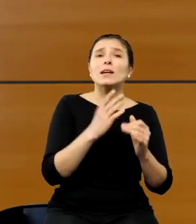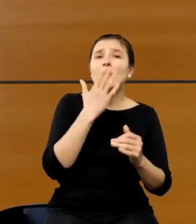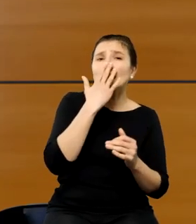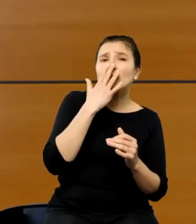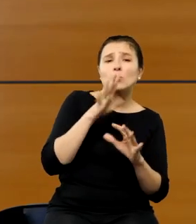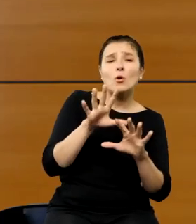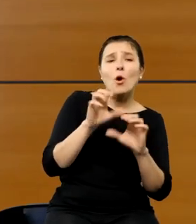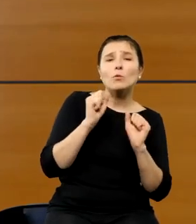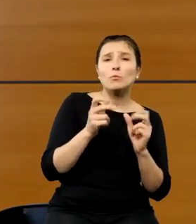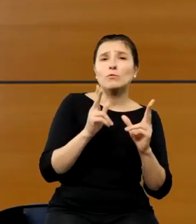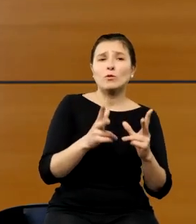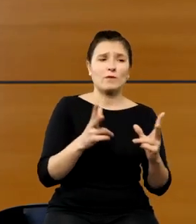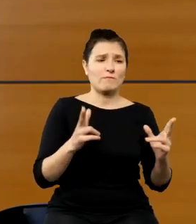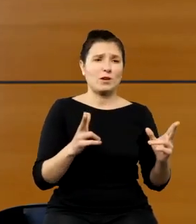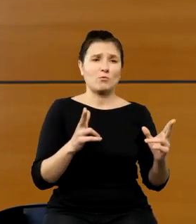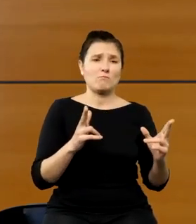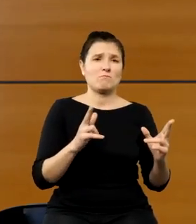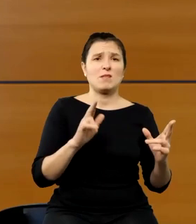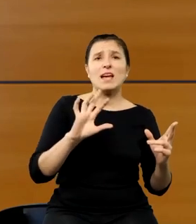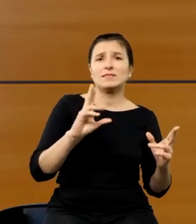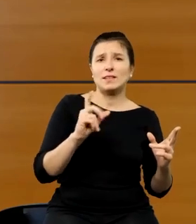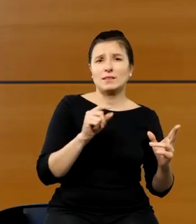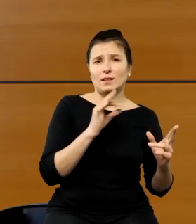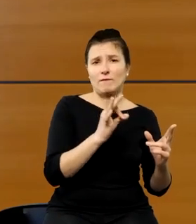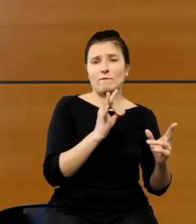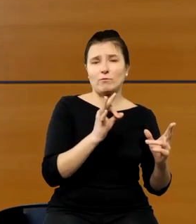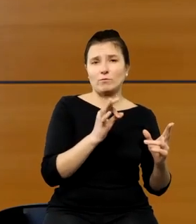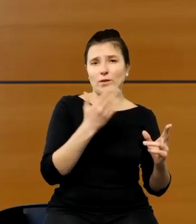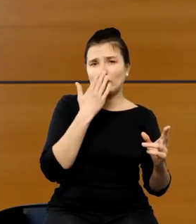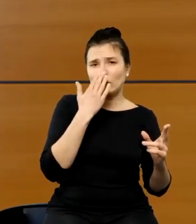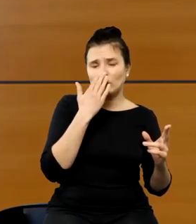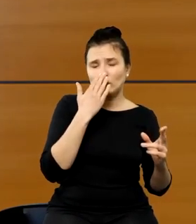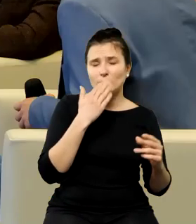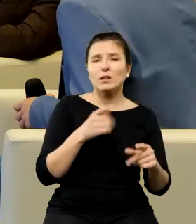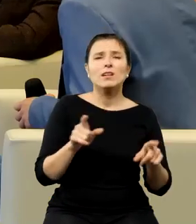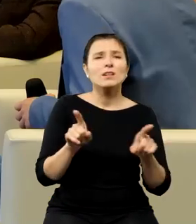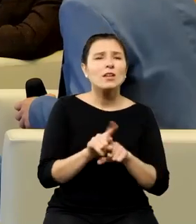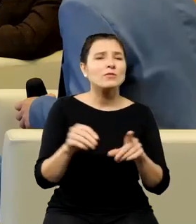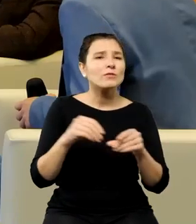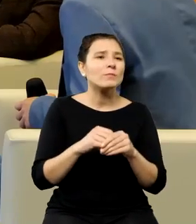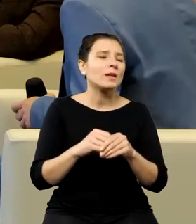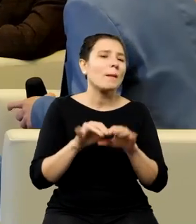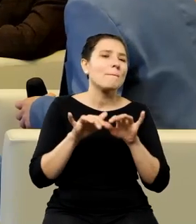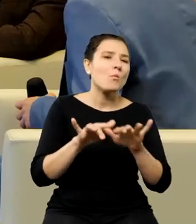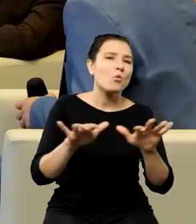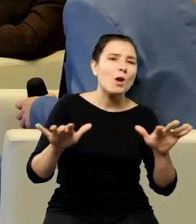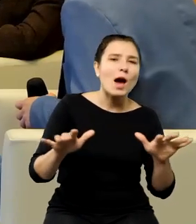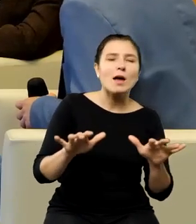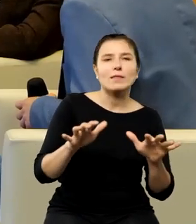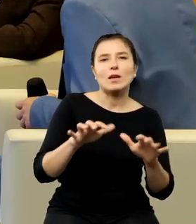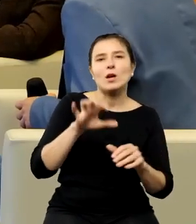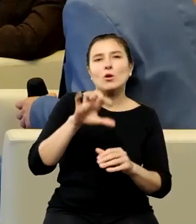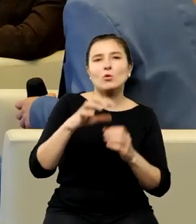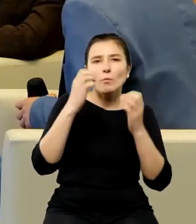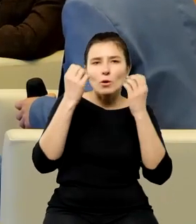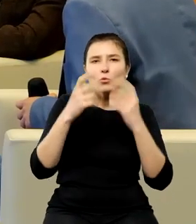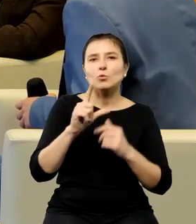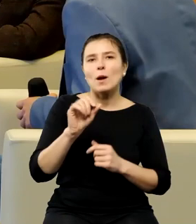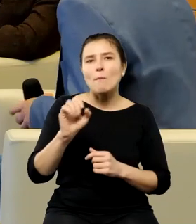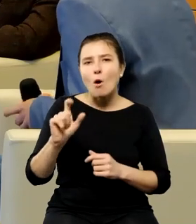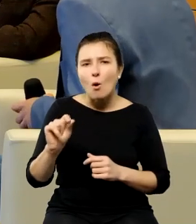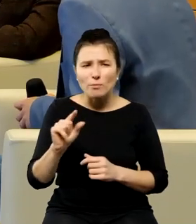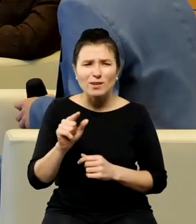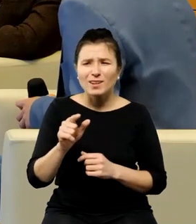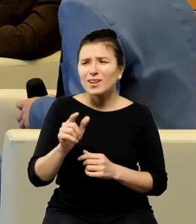w ten sposób to od czego też wyszliśmy te wszystkie popularne czy popkulturowe rzeczy będą się pojawiały czy to się komuś będzie